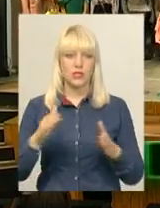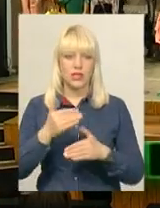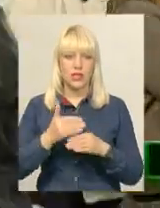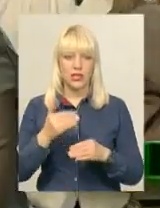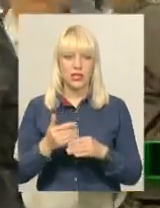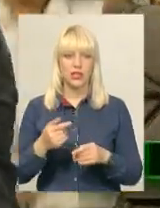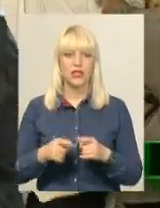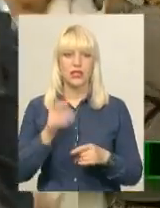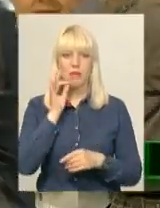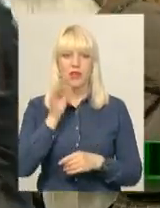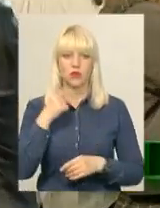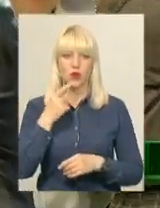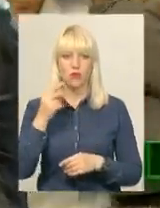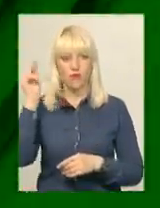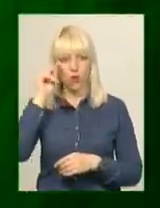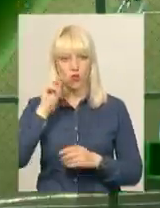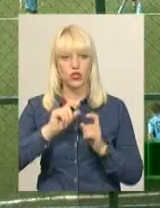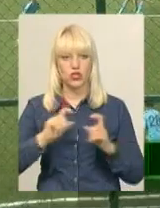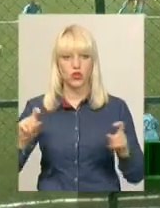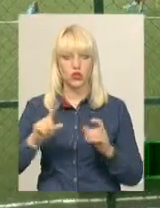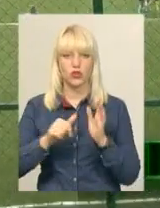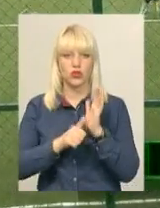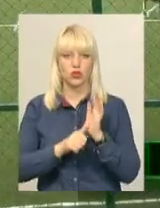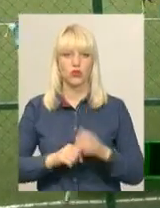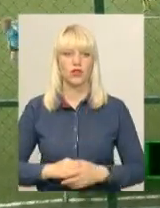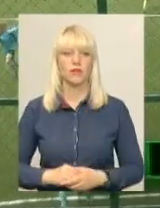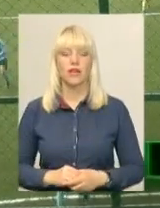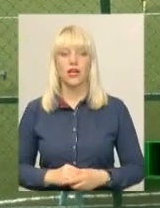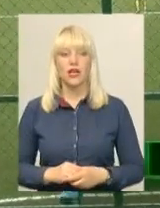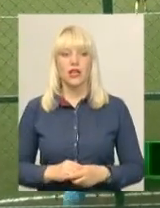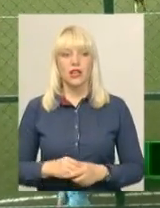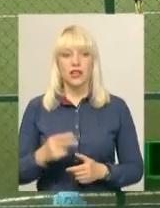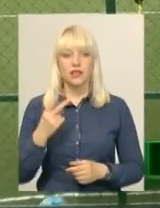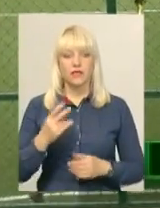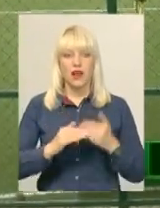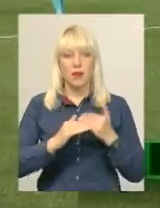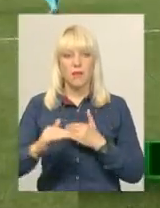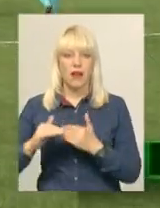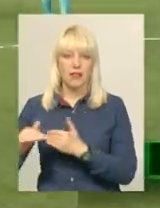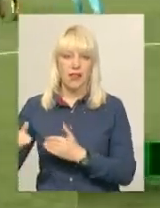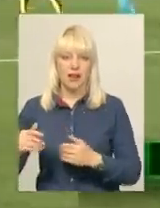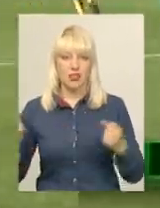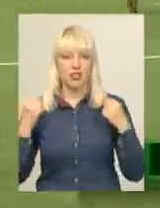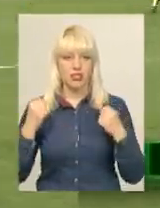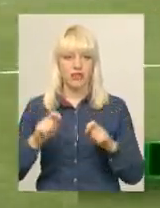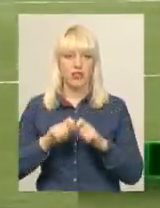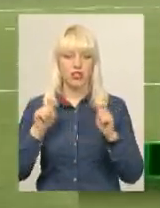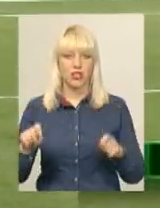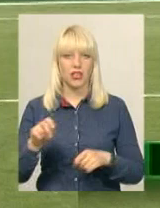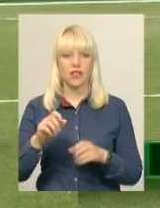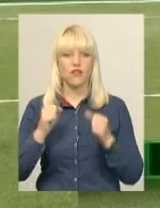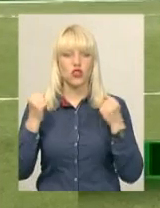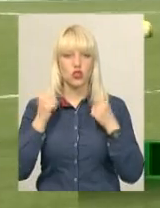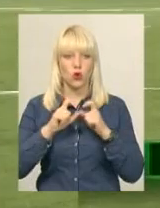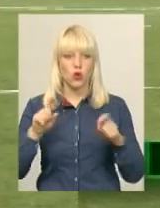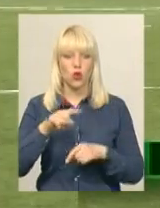поставили учні 6-ї хмельницької школи. Два футбольні майданчики зі штучним покриттям відкрили хмельницькій дитячо-юнацькій спортивній школі номер